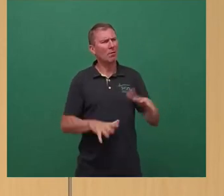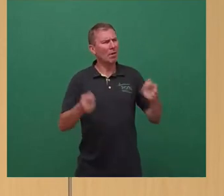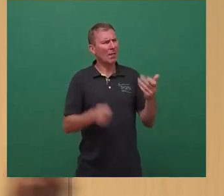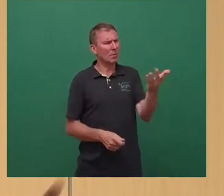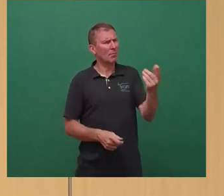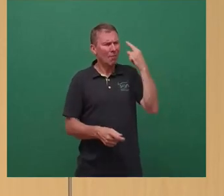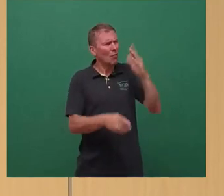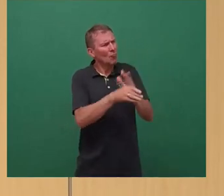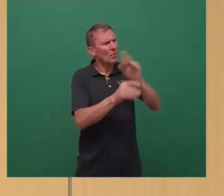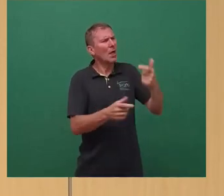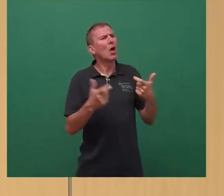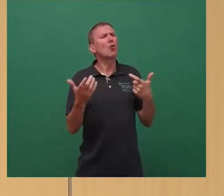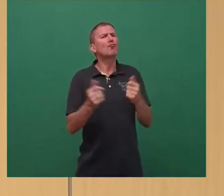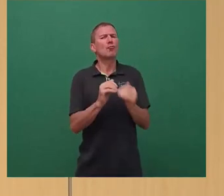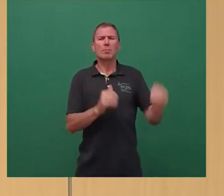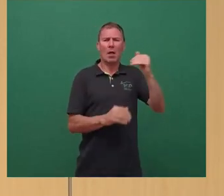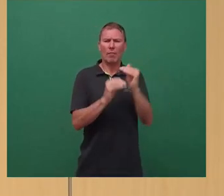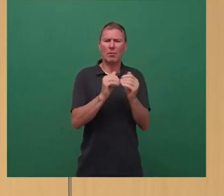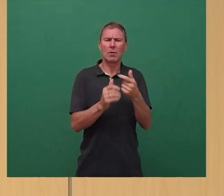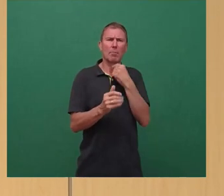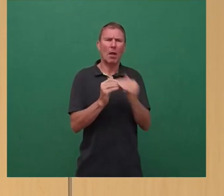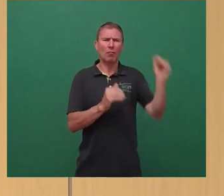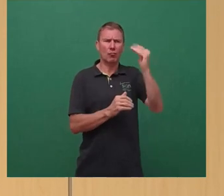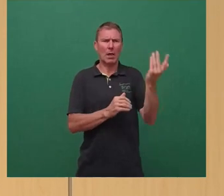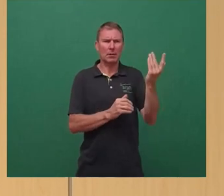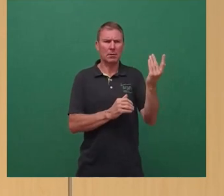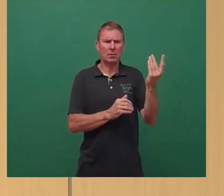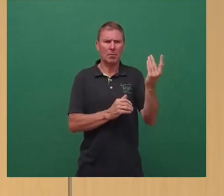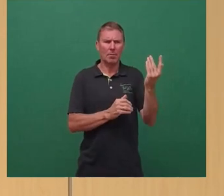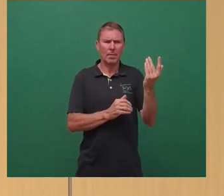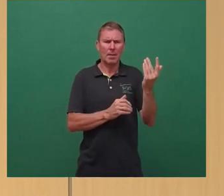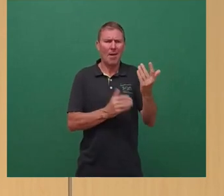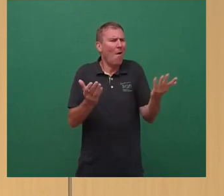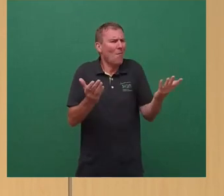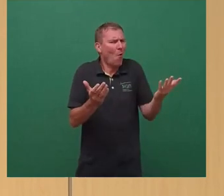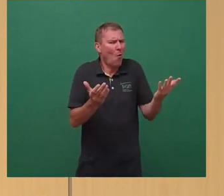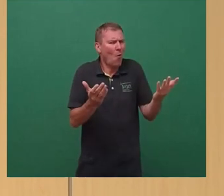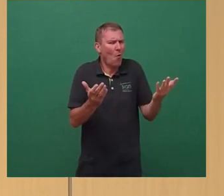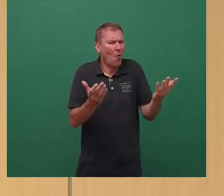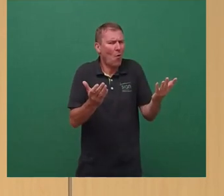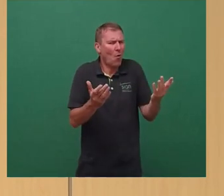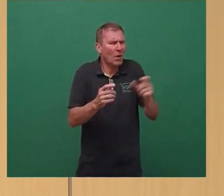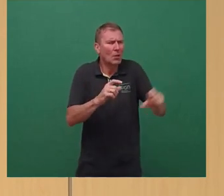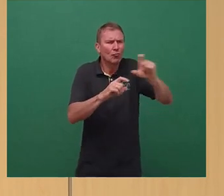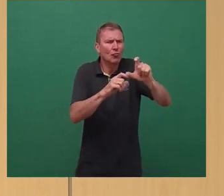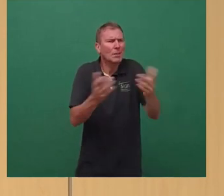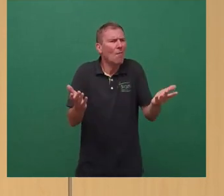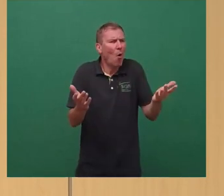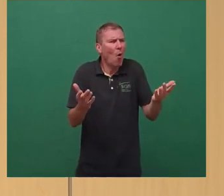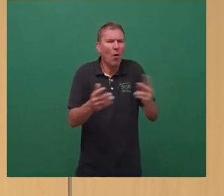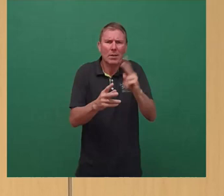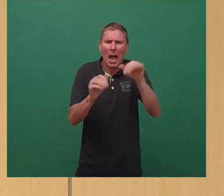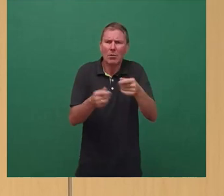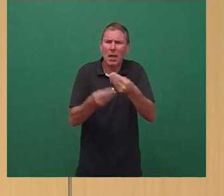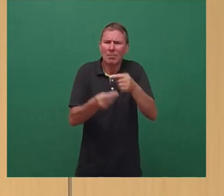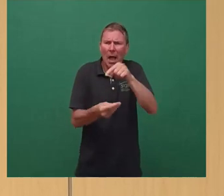dass der Zuschussbedarf steigen wird, wenn wir nicht gegensteuern? Wo ist denn der Zuschuss in den drei Haushaltsverhandlungen